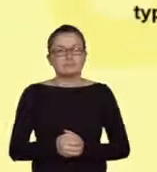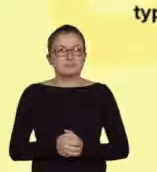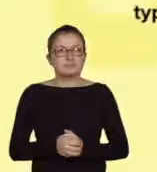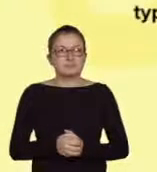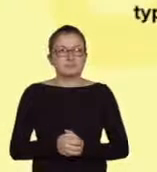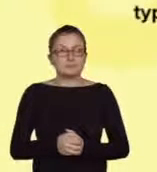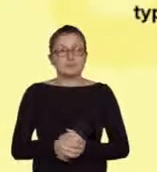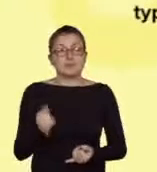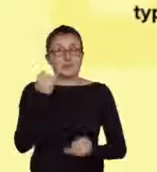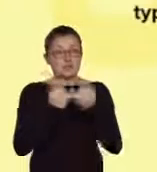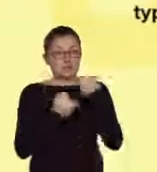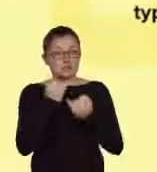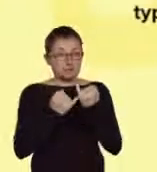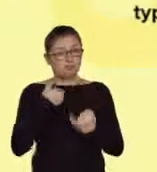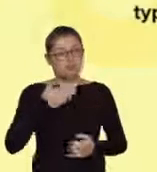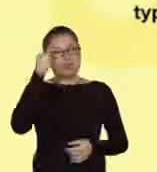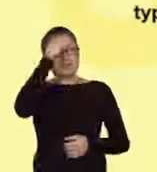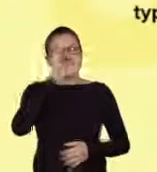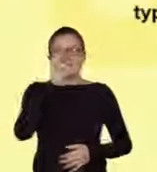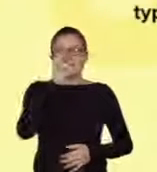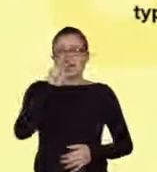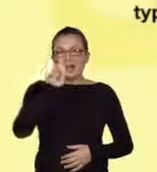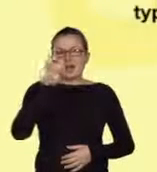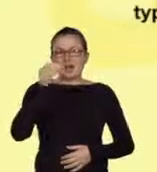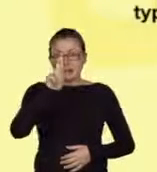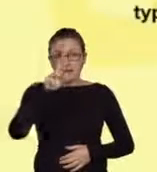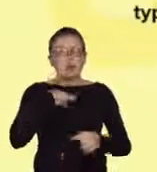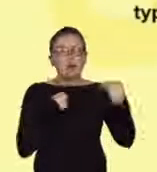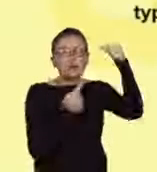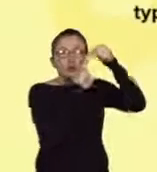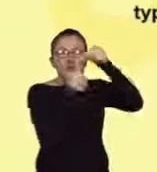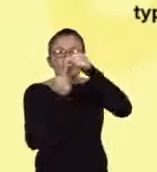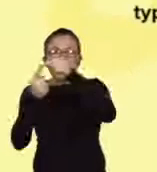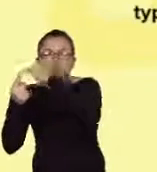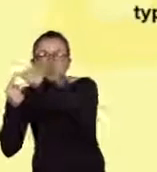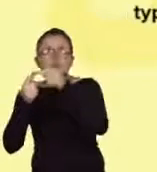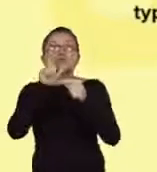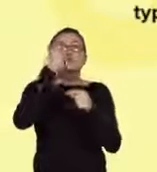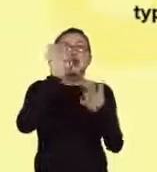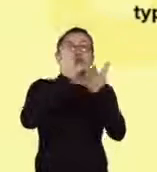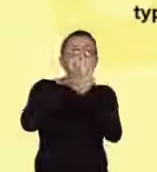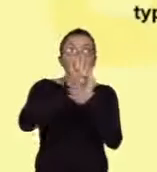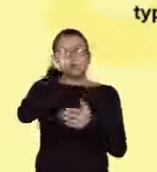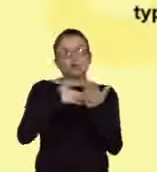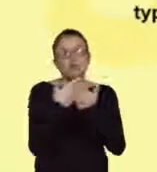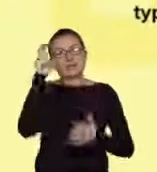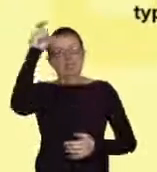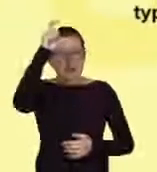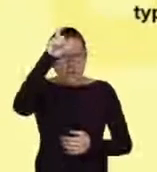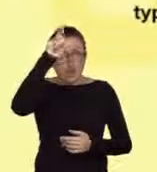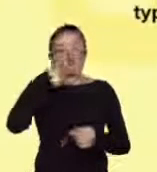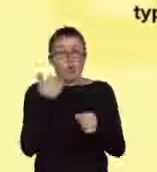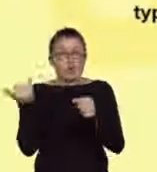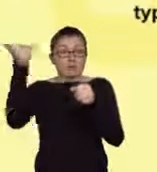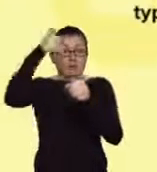specyficznymi starterami zaprojektowanymi dla określonego typu wirusa, np. typu C, to za pomocą techniki